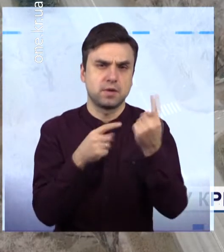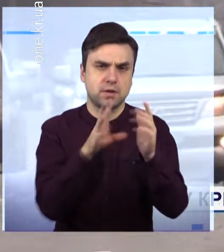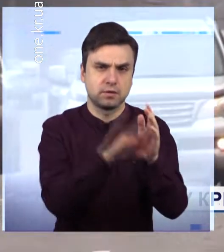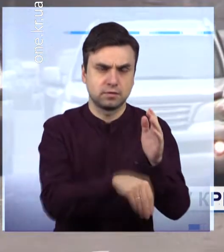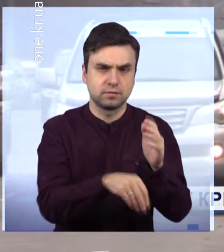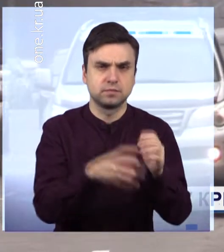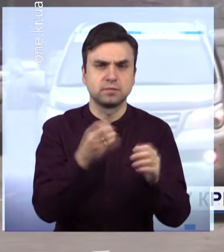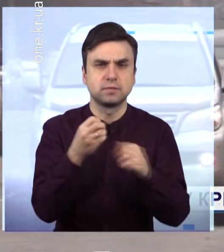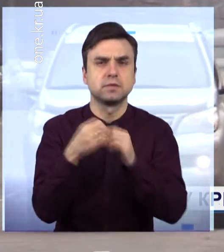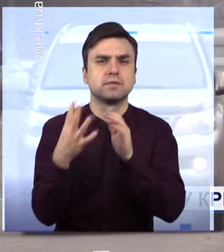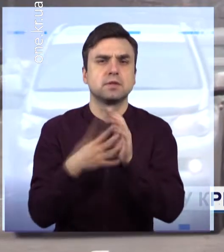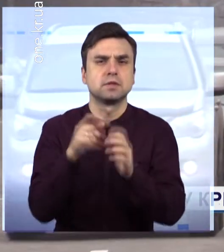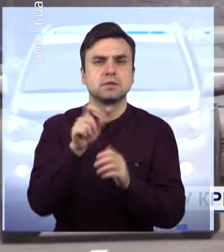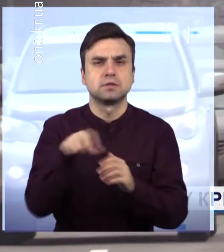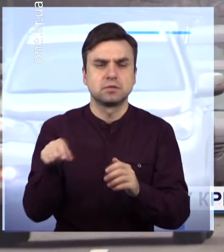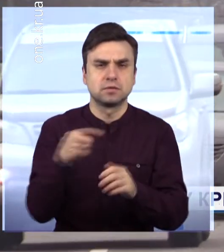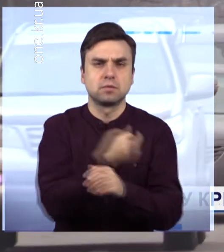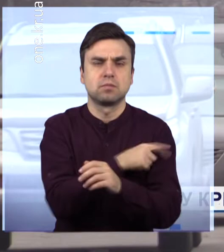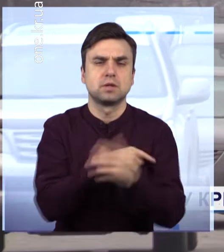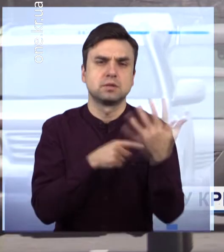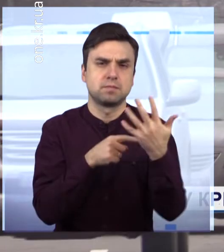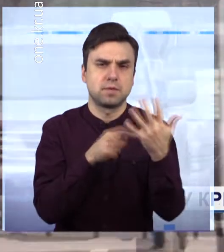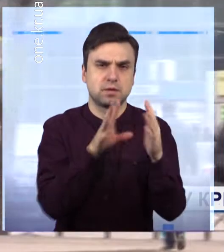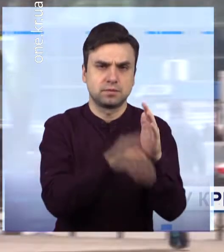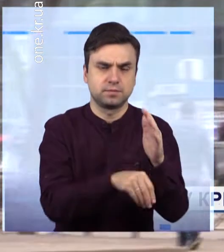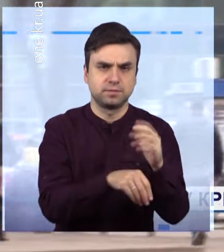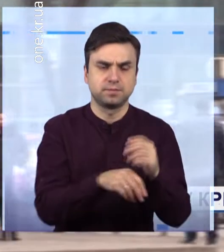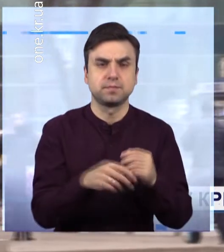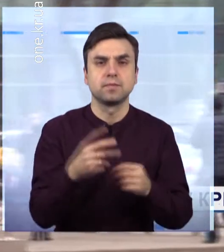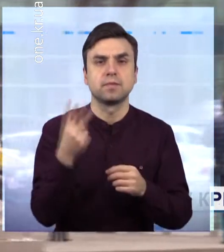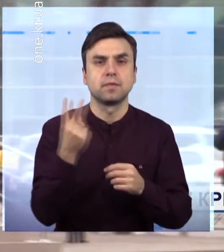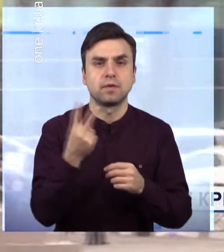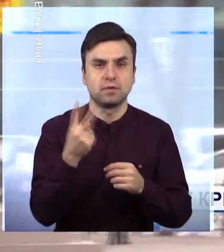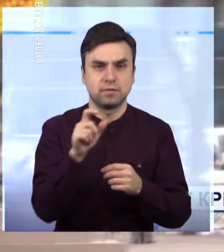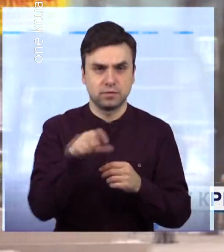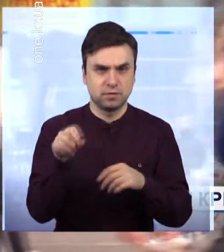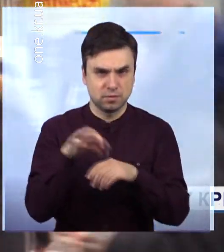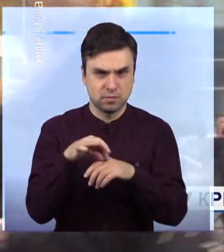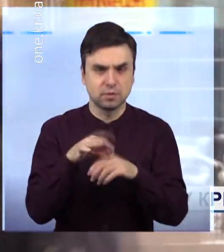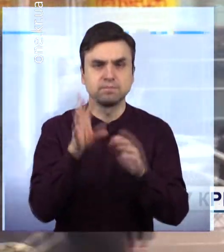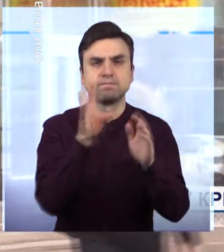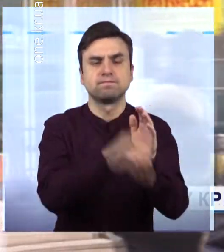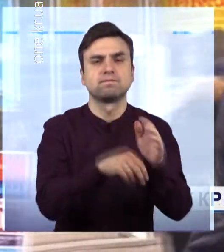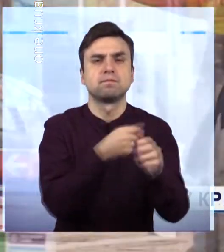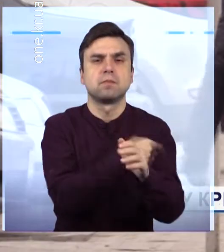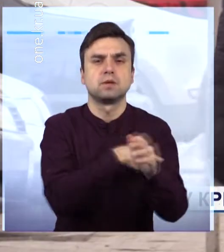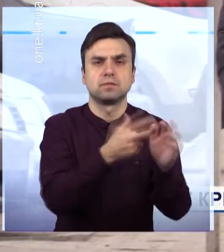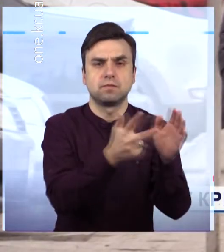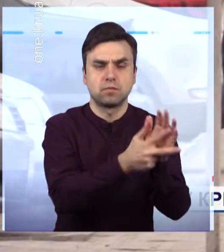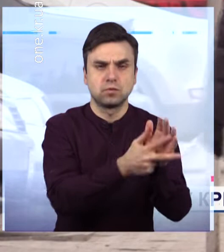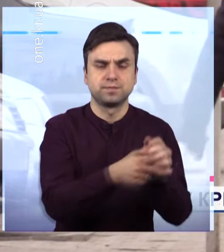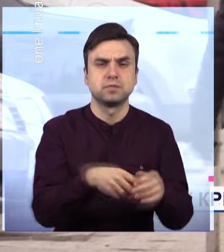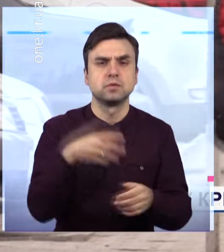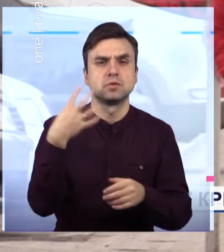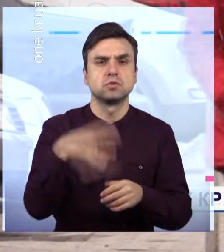19 людей у стінах п'ятої Двоє ковідних пацієнтів знаходяться у лікарні номер 8 Та 40 людей у 11